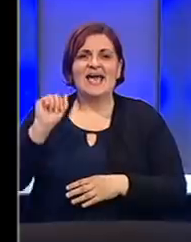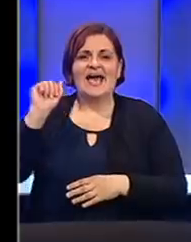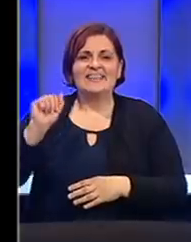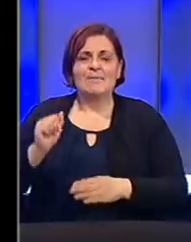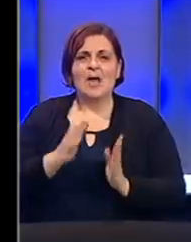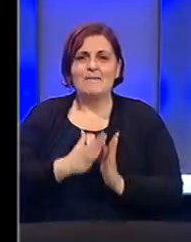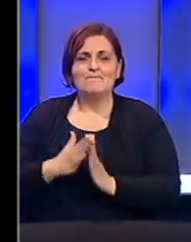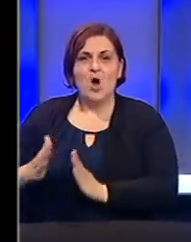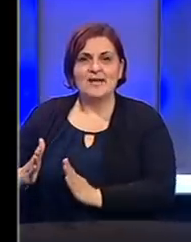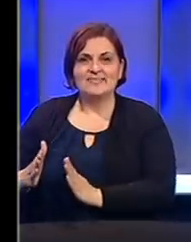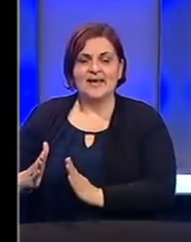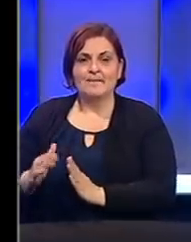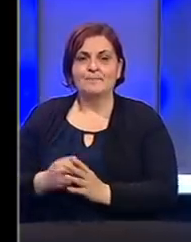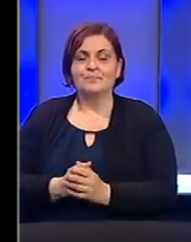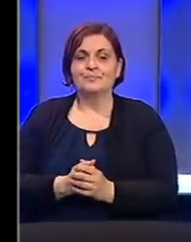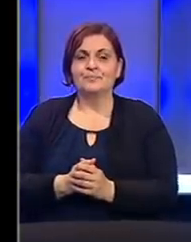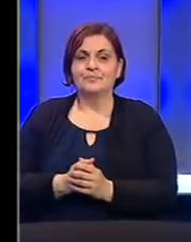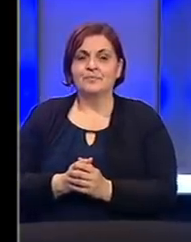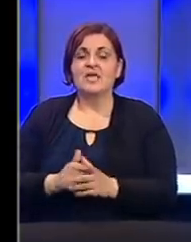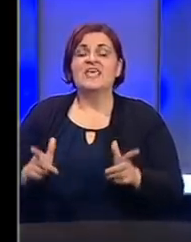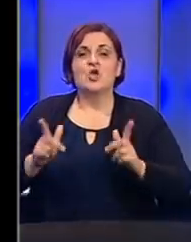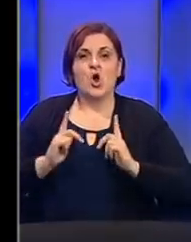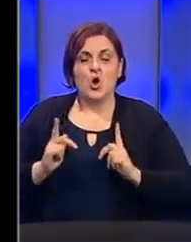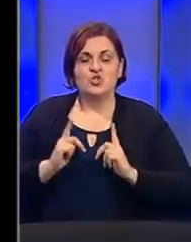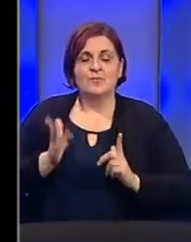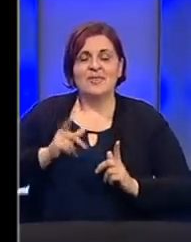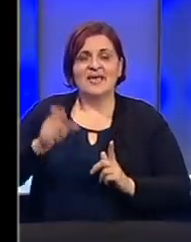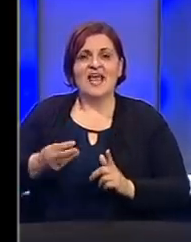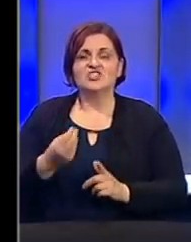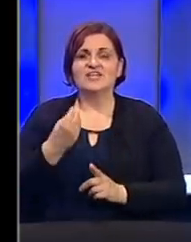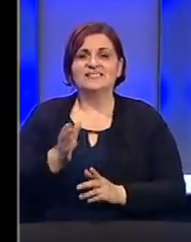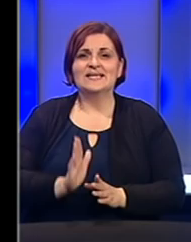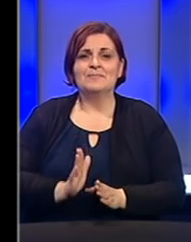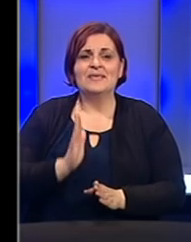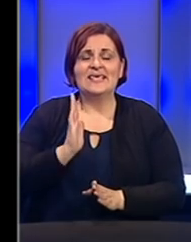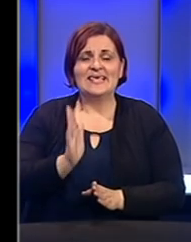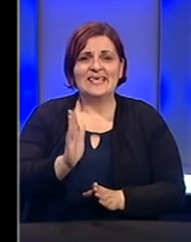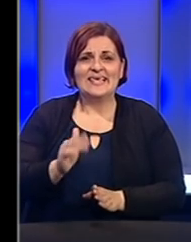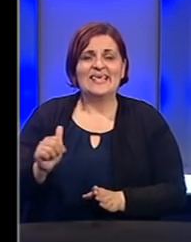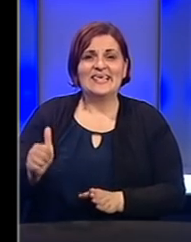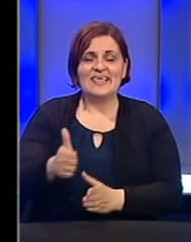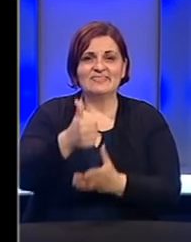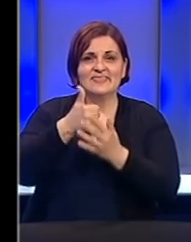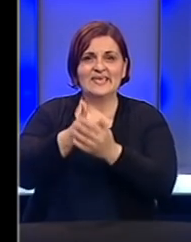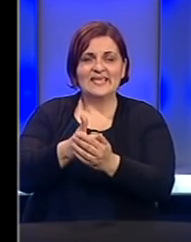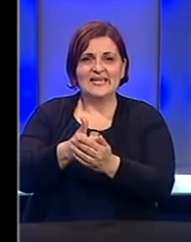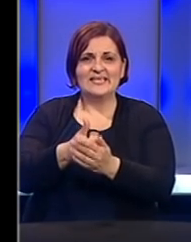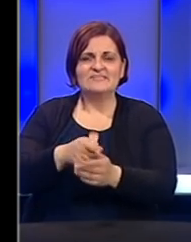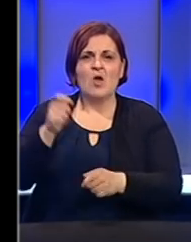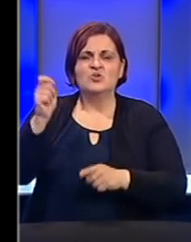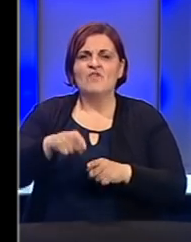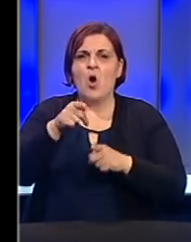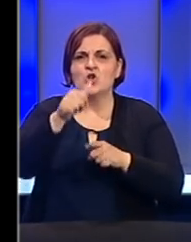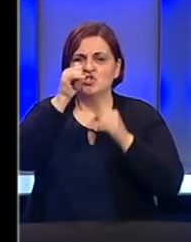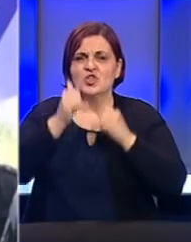politka i očekujem da građani Srbije budu apsolutno jedinstveni u osvodi onome što